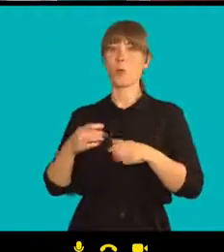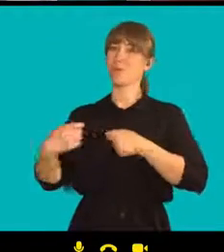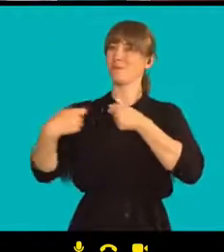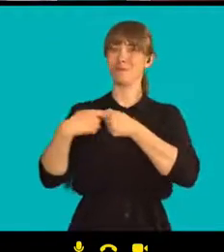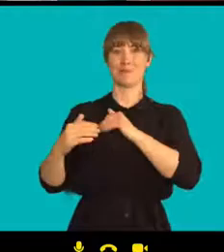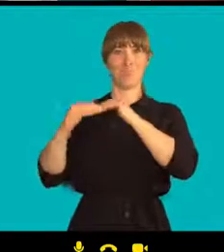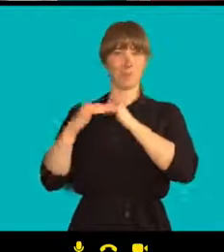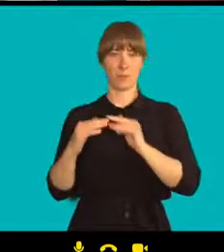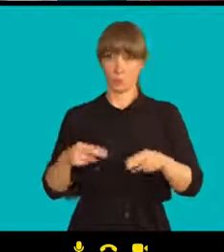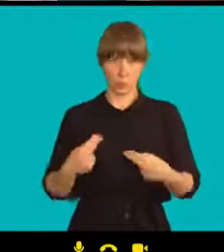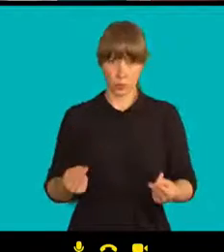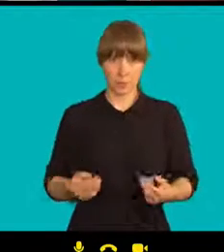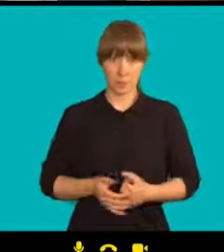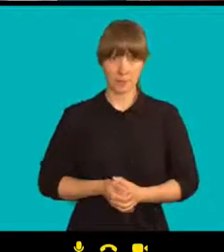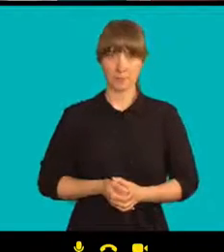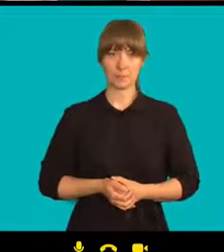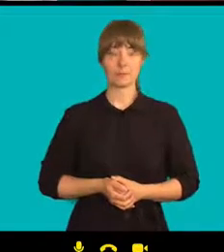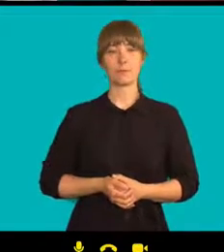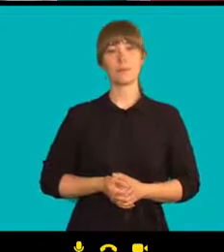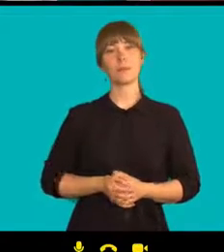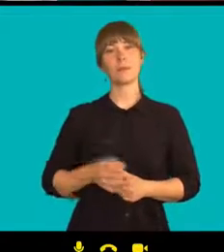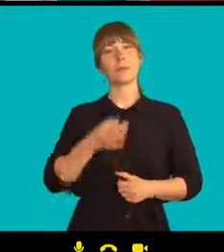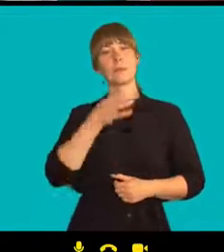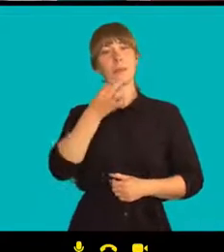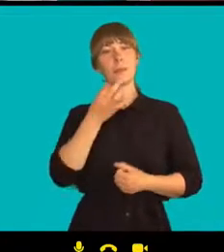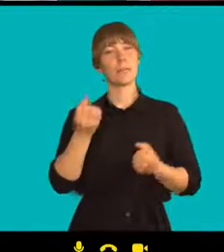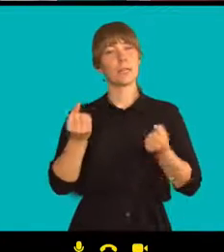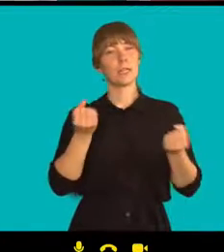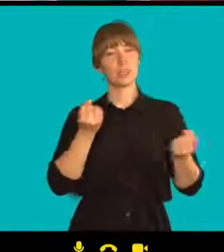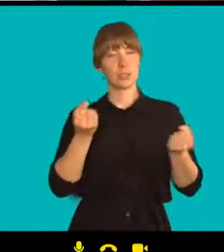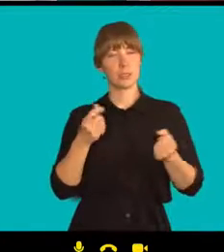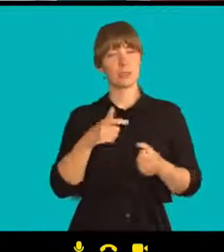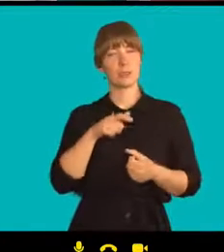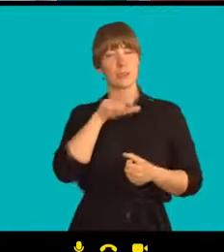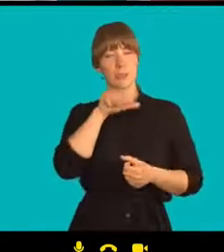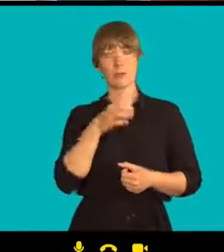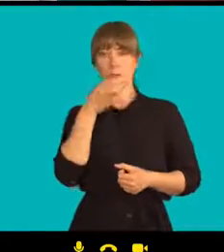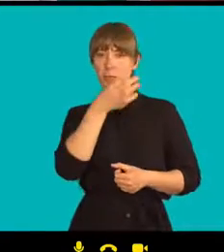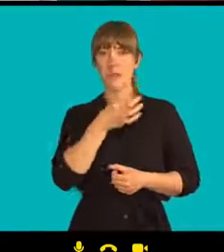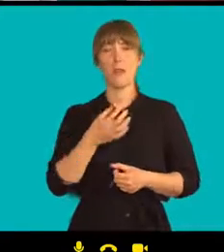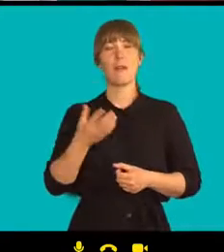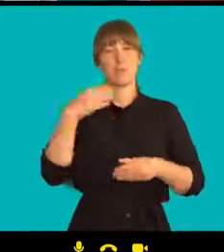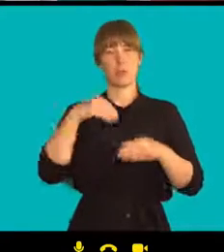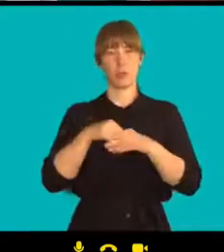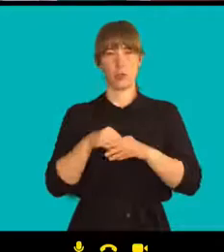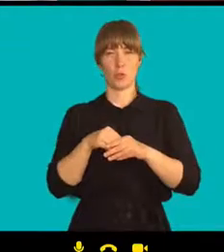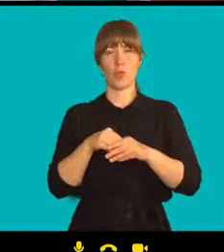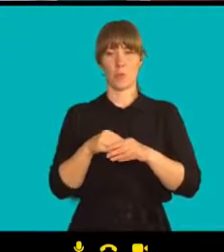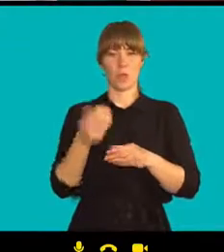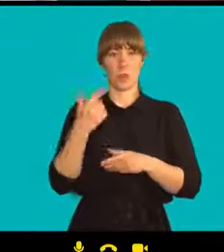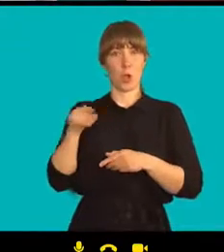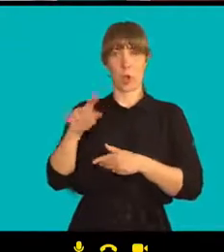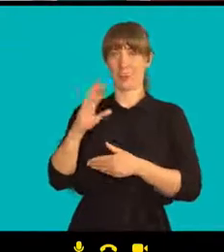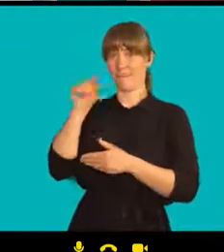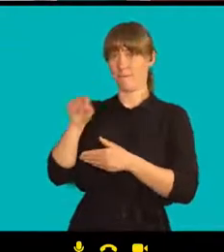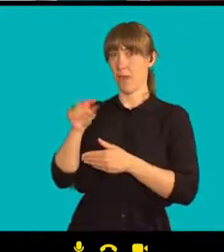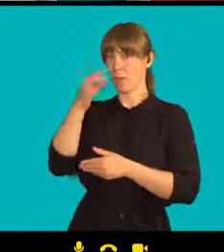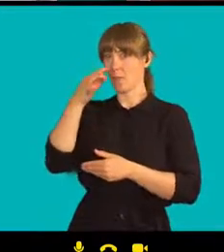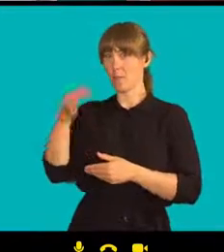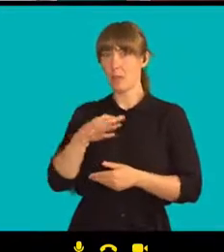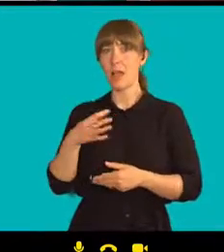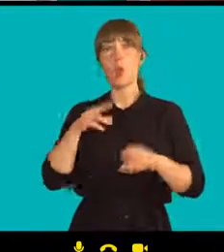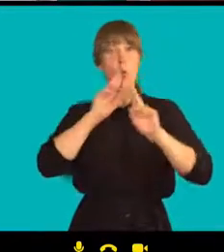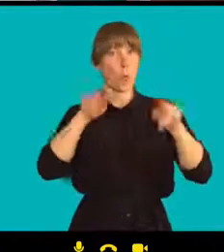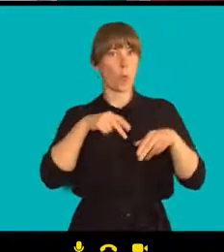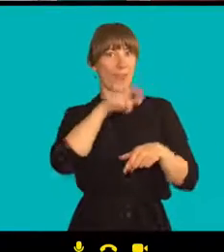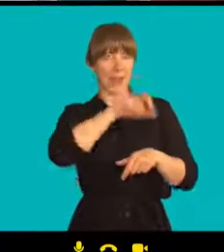Pane Paloviane, umělci byli pro Československou sametovou revoluci docela důležitý. Je to otázka od diváka nebo od divačky. Jak